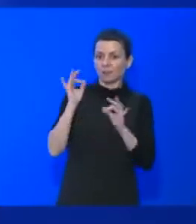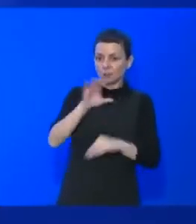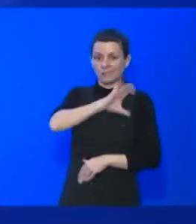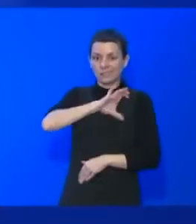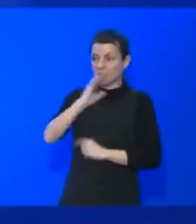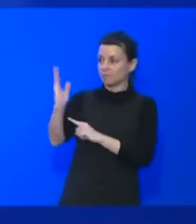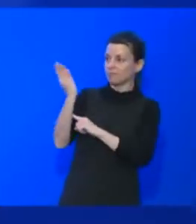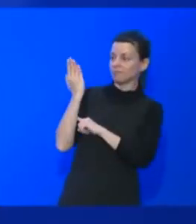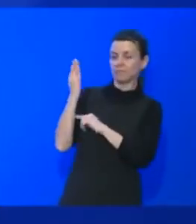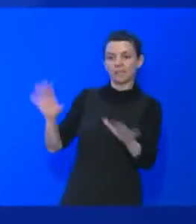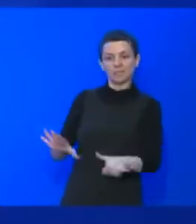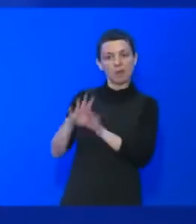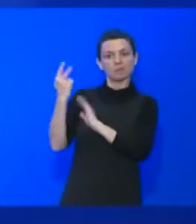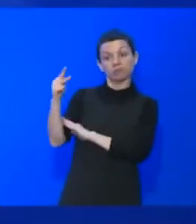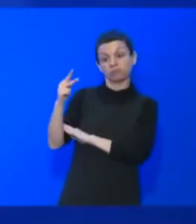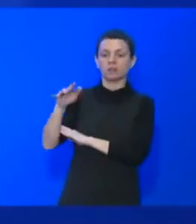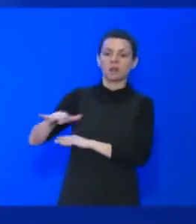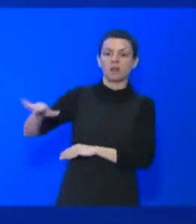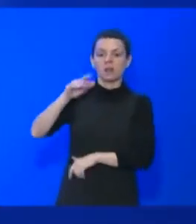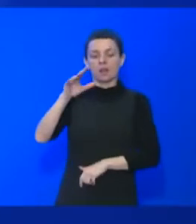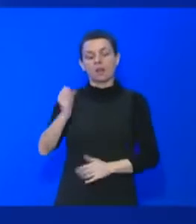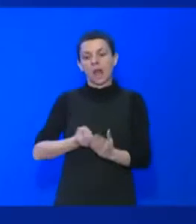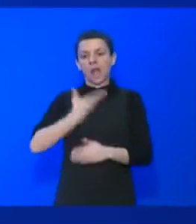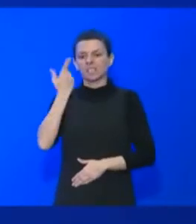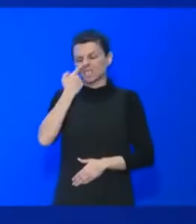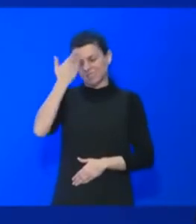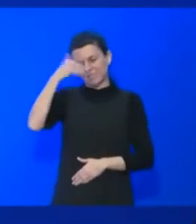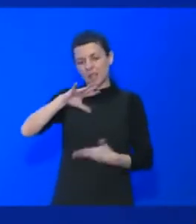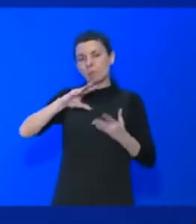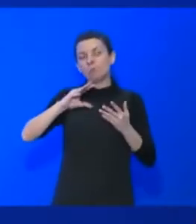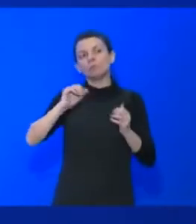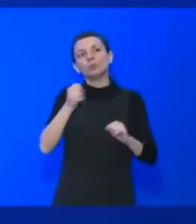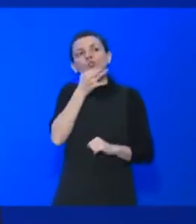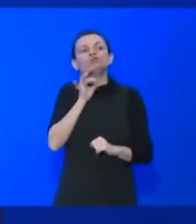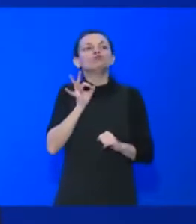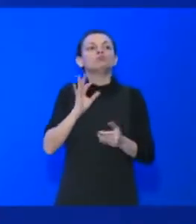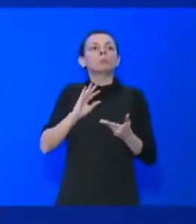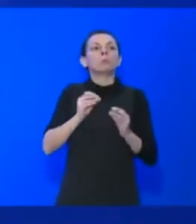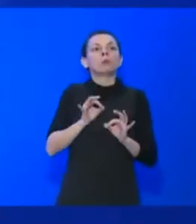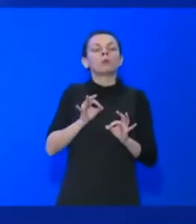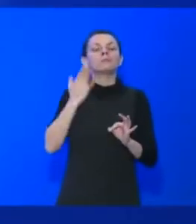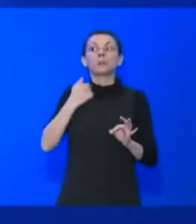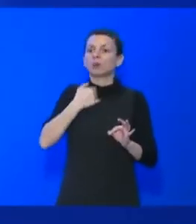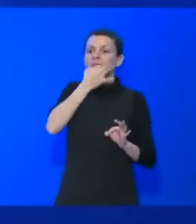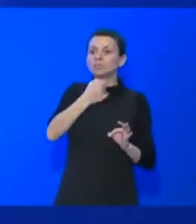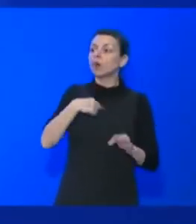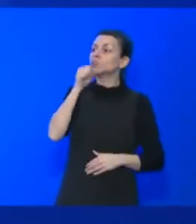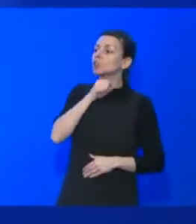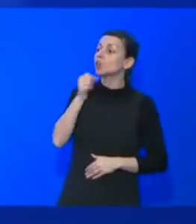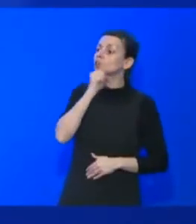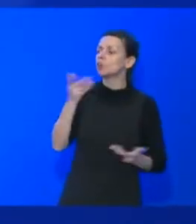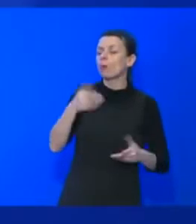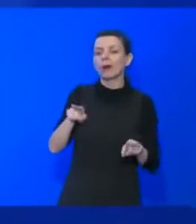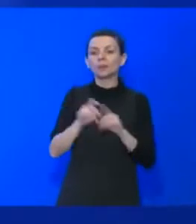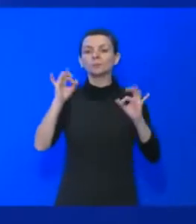artistes ont, eh bien, je vous dirais, il n'y a pas de problème, mais si. Parce que quand je dis que je suis chanteuse, on dit alors, qu'est-ce que tu chantes ? Du gold